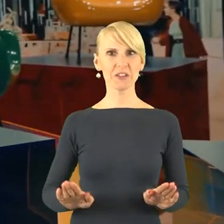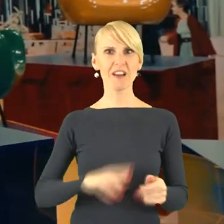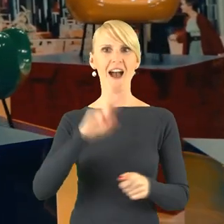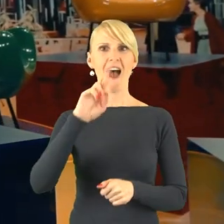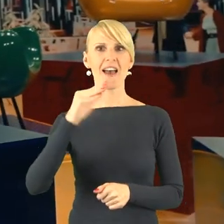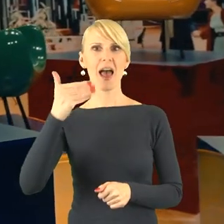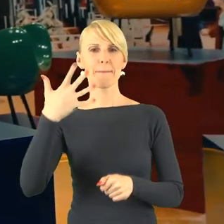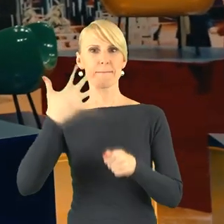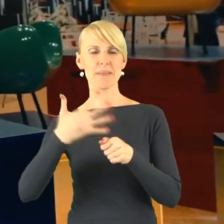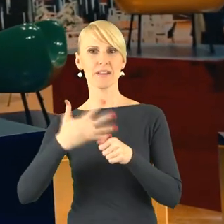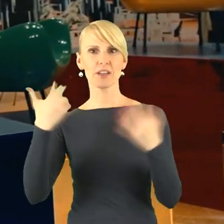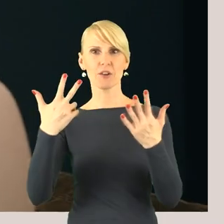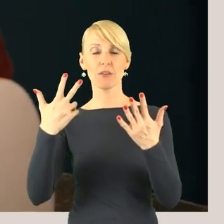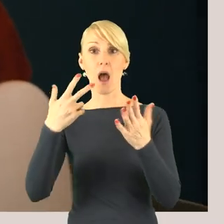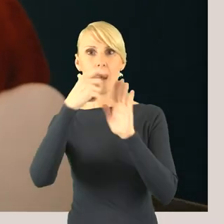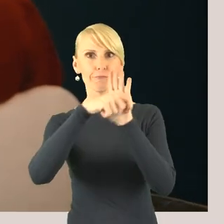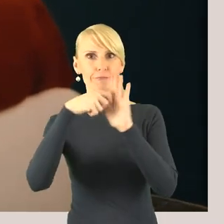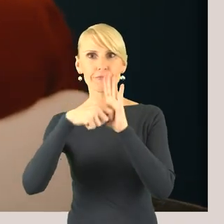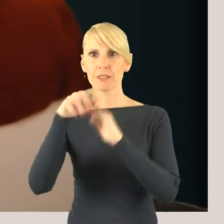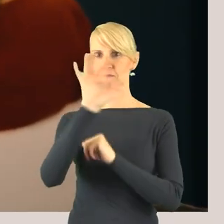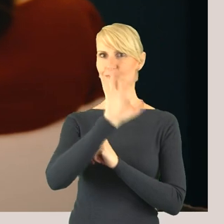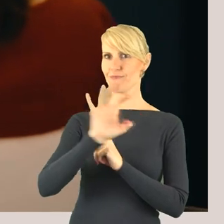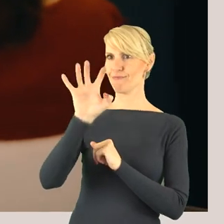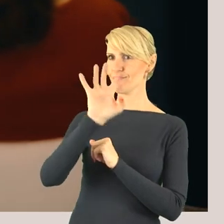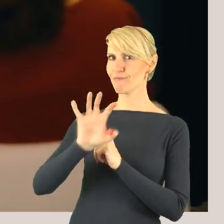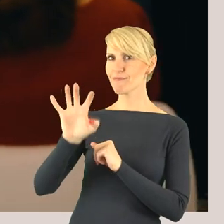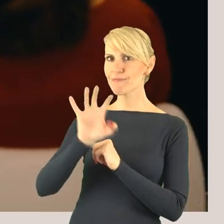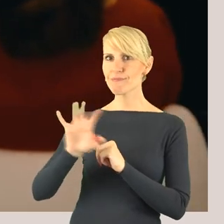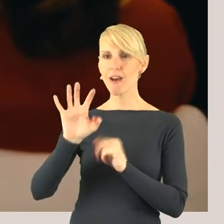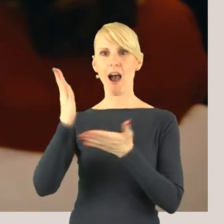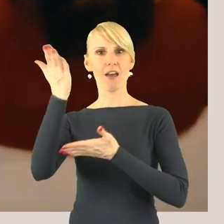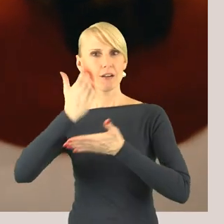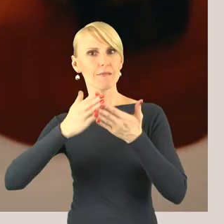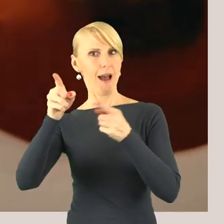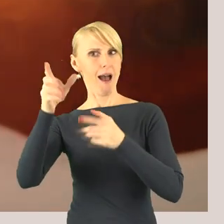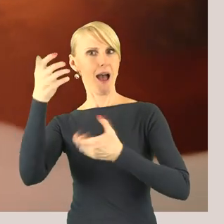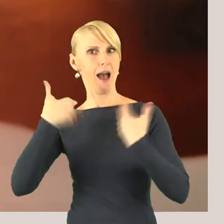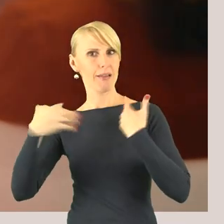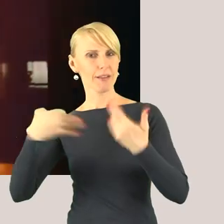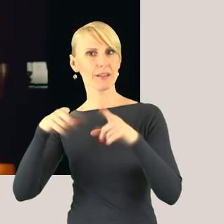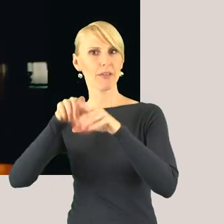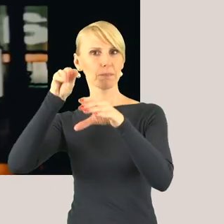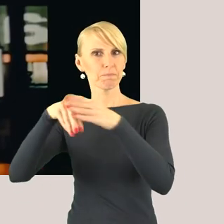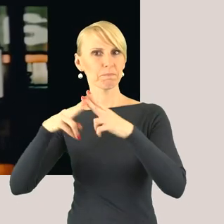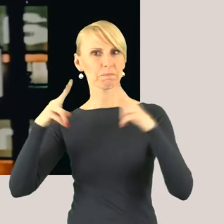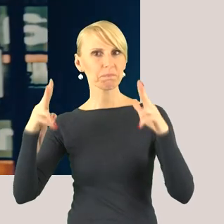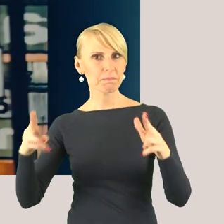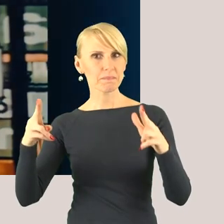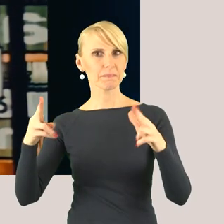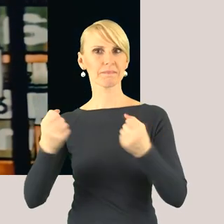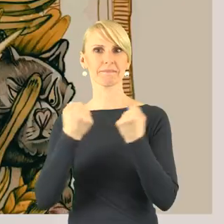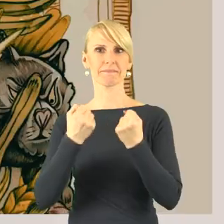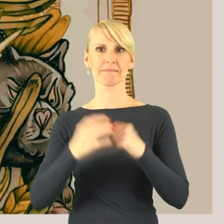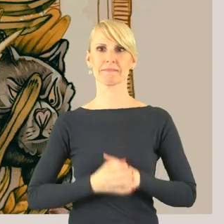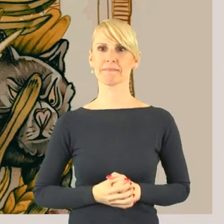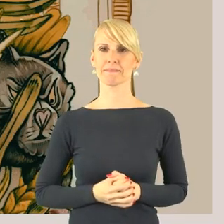w wygodnych, współczesnych wersjach fotela RM58 i obejrzeć filmy dokumentalne o artyście i